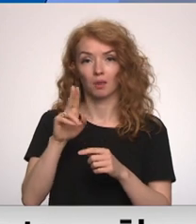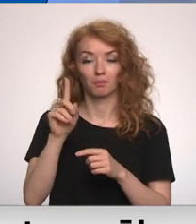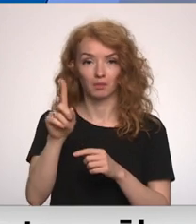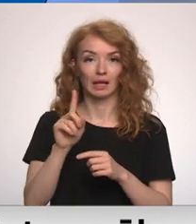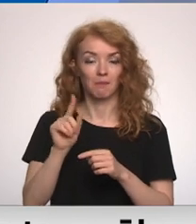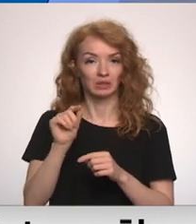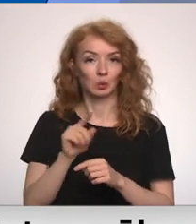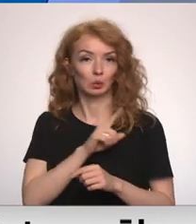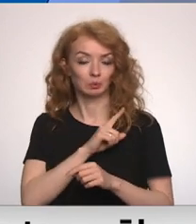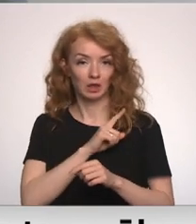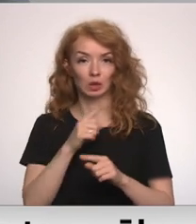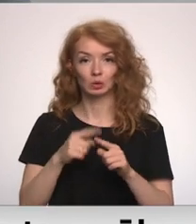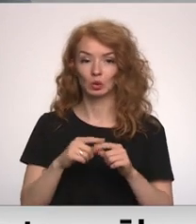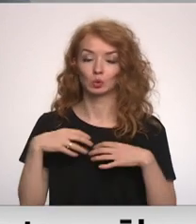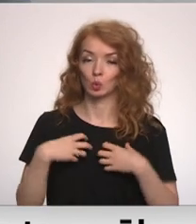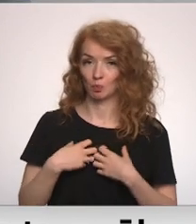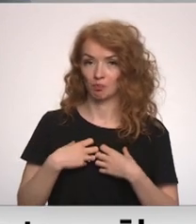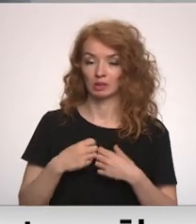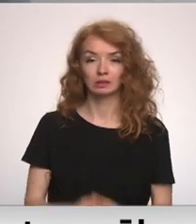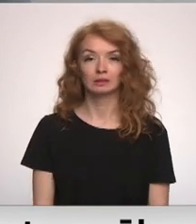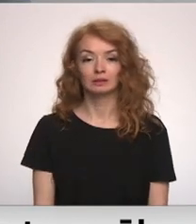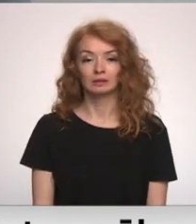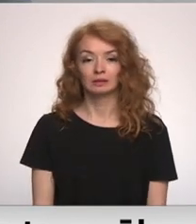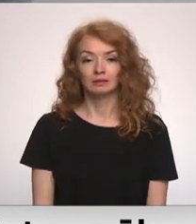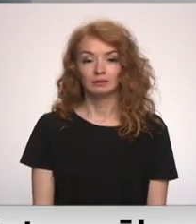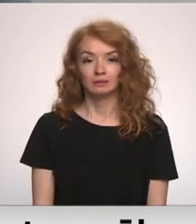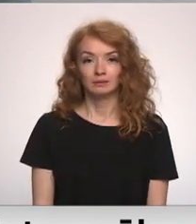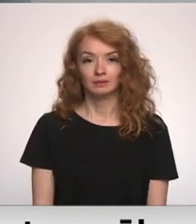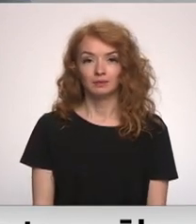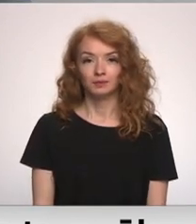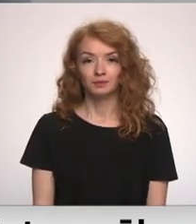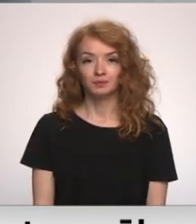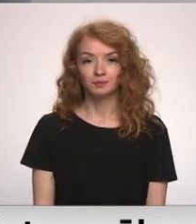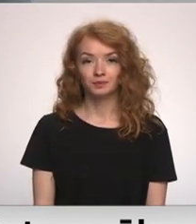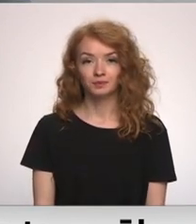piesardzīgas un pagaidām pesimistiskas. Dāvids Frenfelds, Ainis Kupčs, Latvijas televīzija.